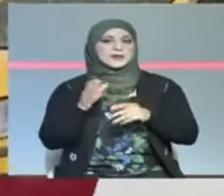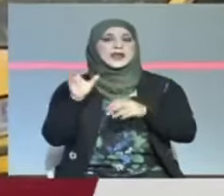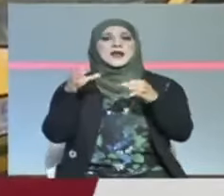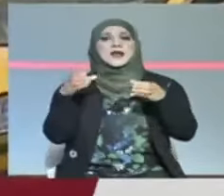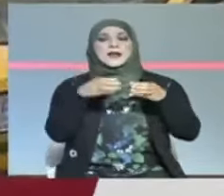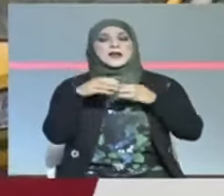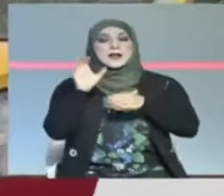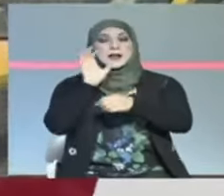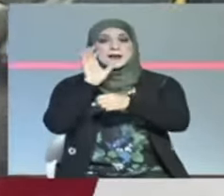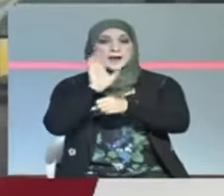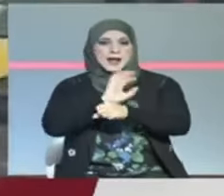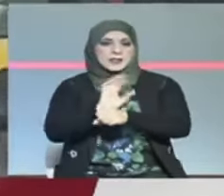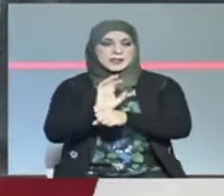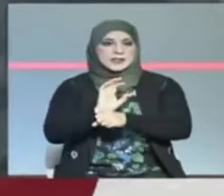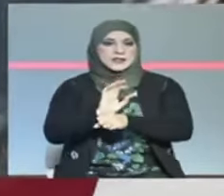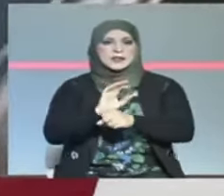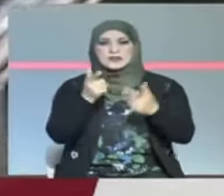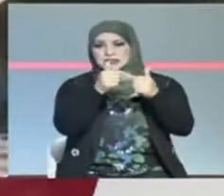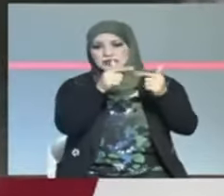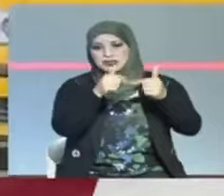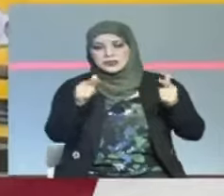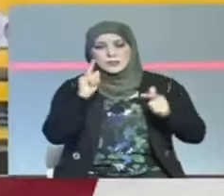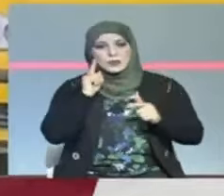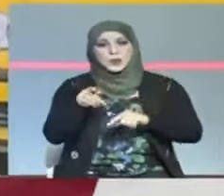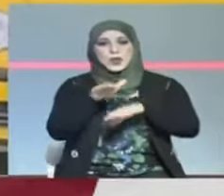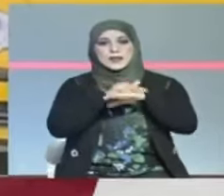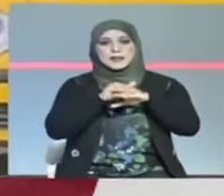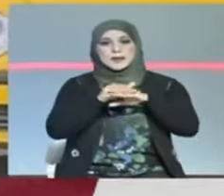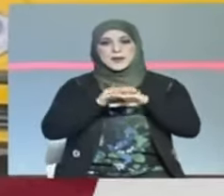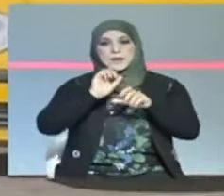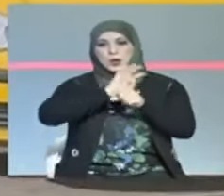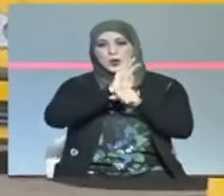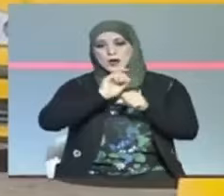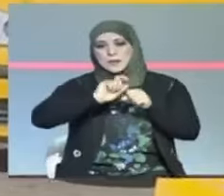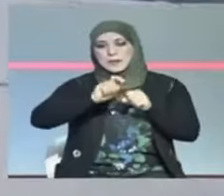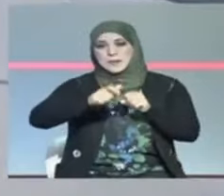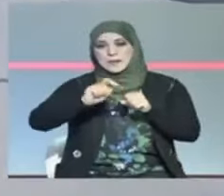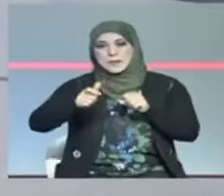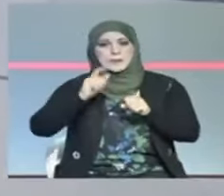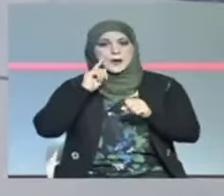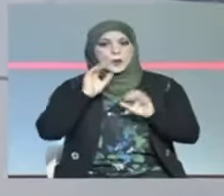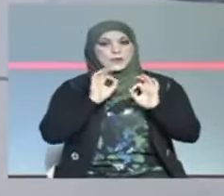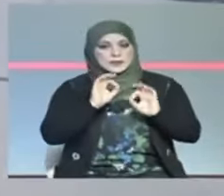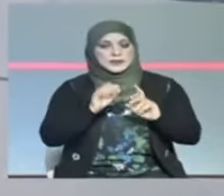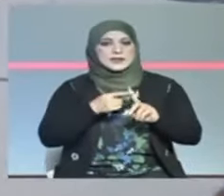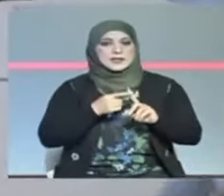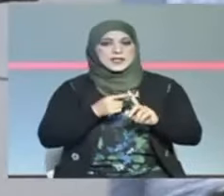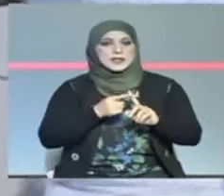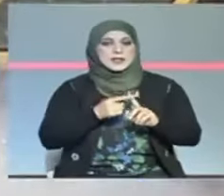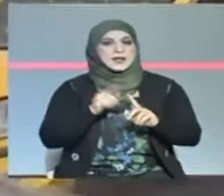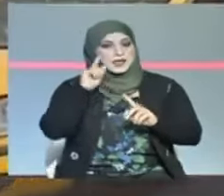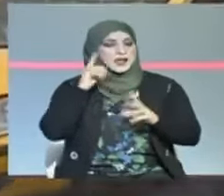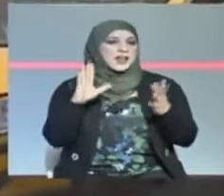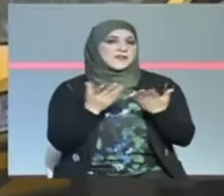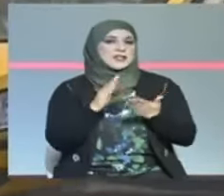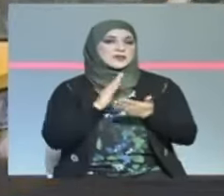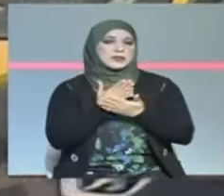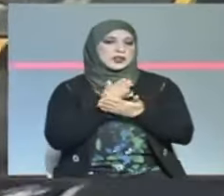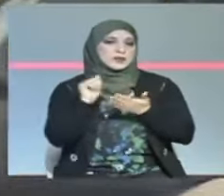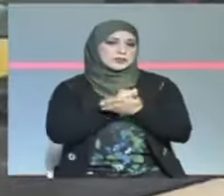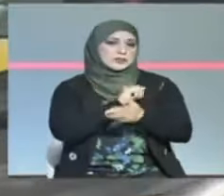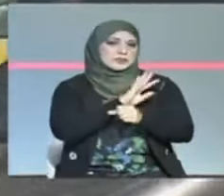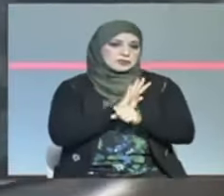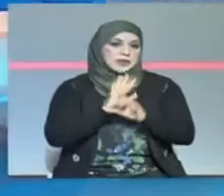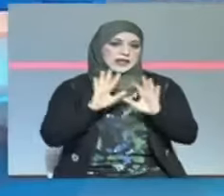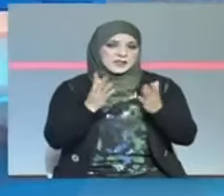الجمعي العشوائي والذي قد يكون سببا للعدوى وبالتالي ضرورة مقاومته والتأكيد